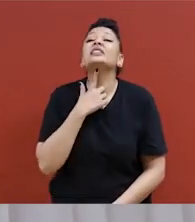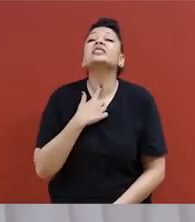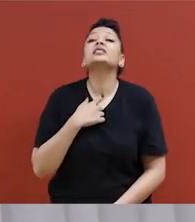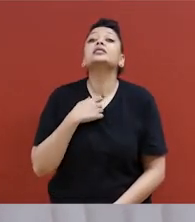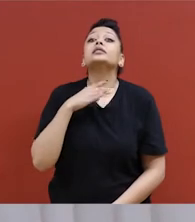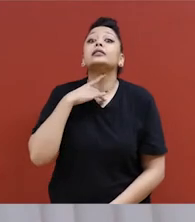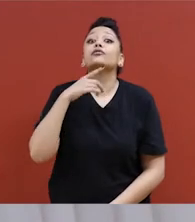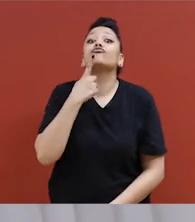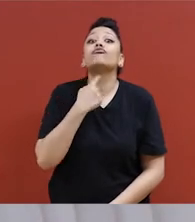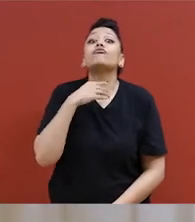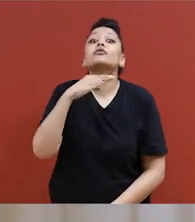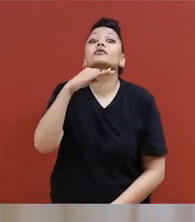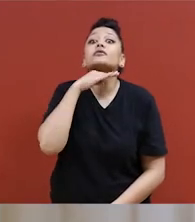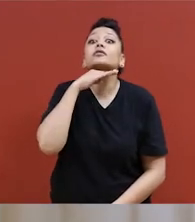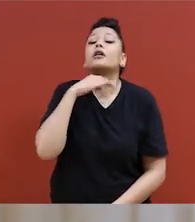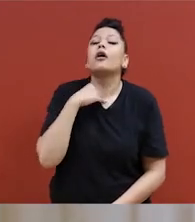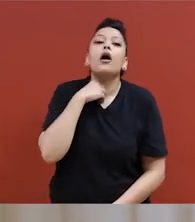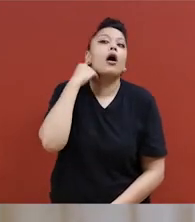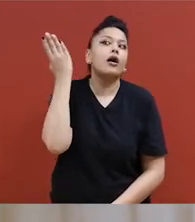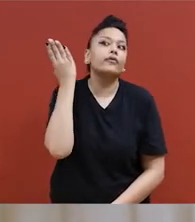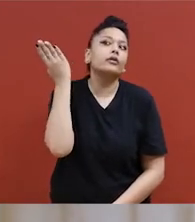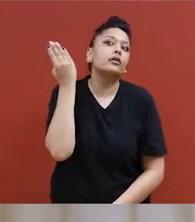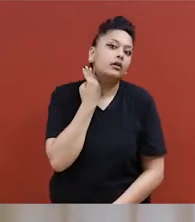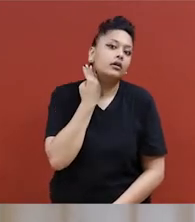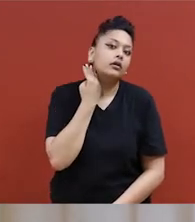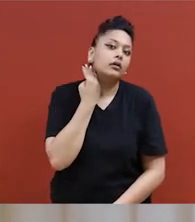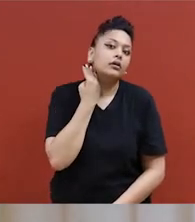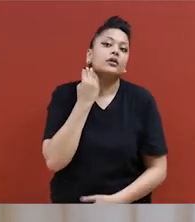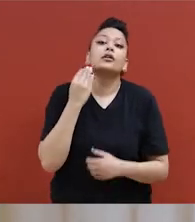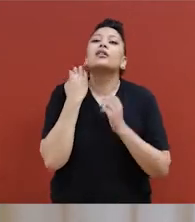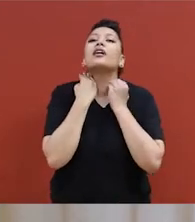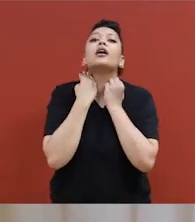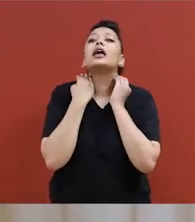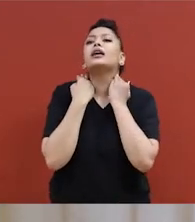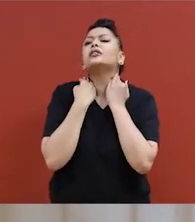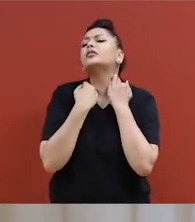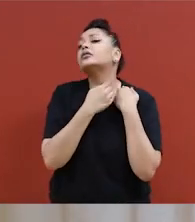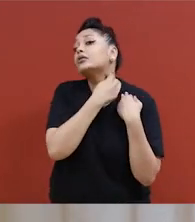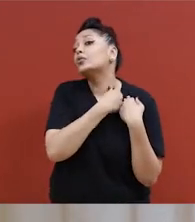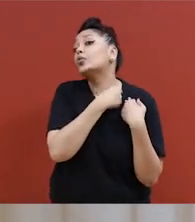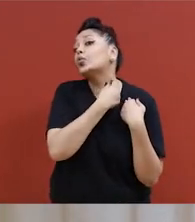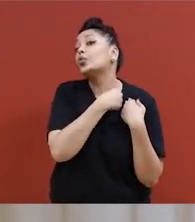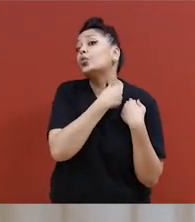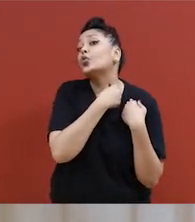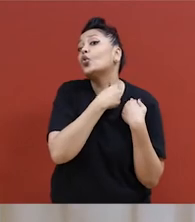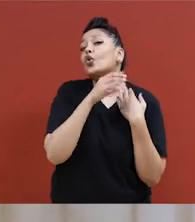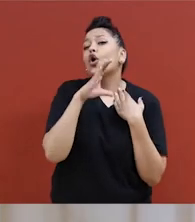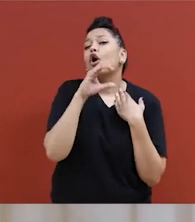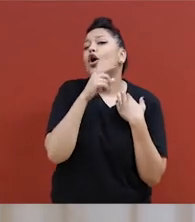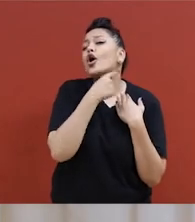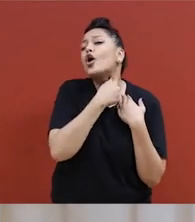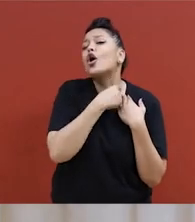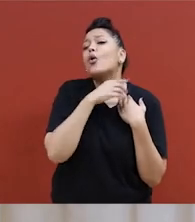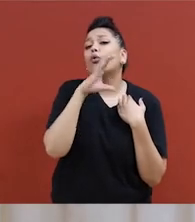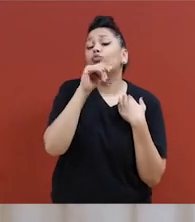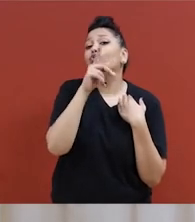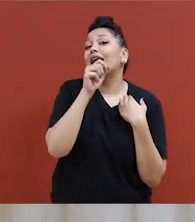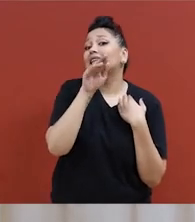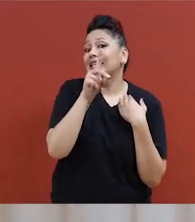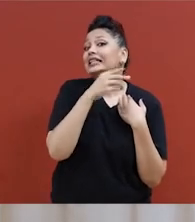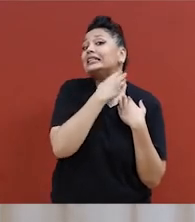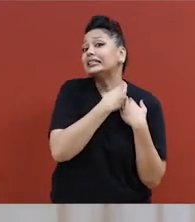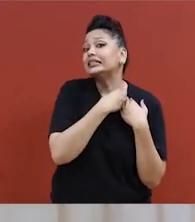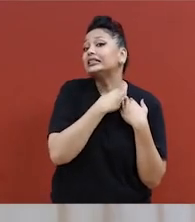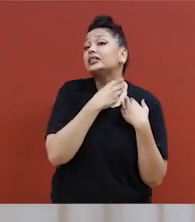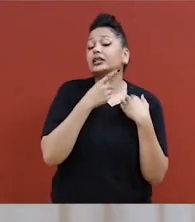l'avant sur la gorge. Sur le côté du cou, la carotide. La carotide transporte le sang du coeur jusqu